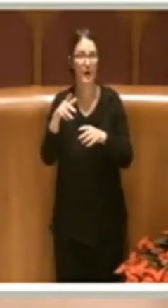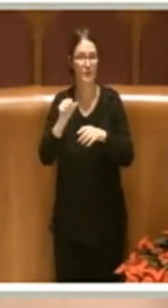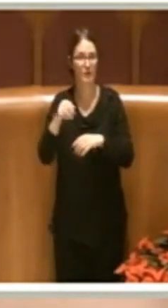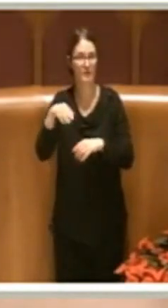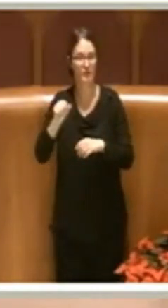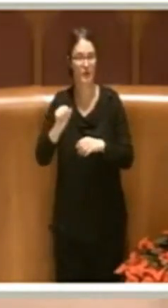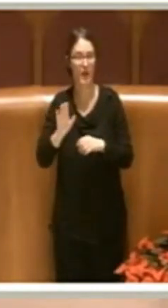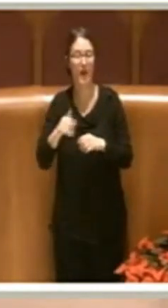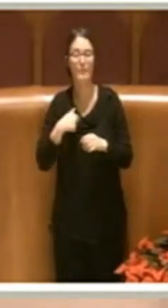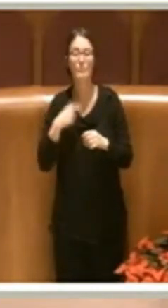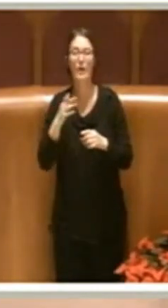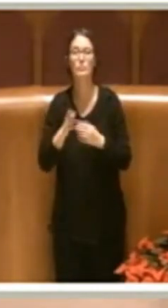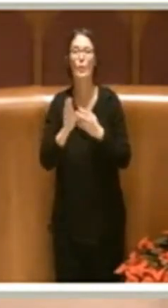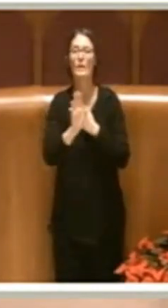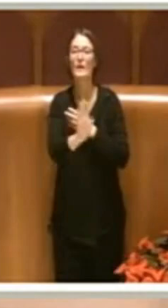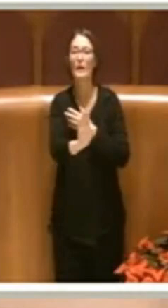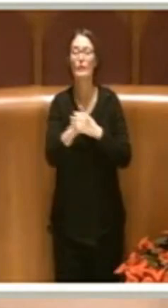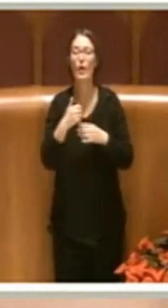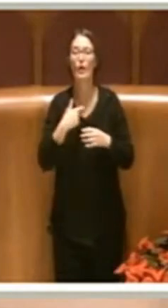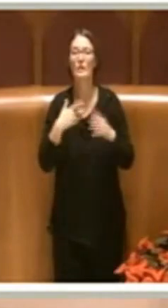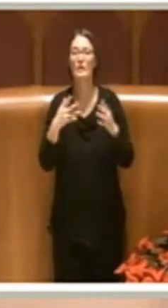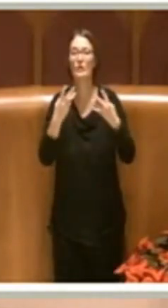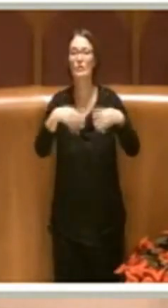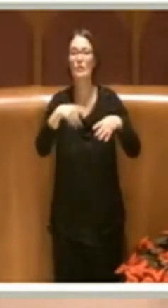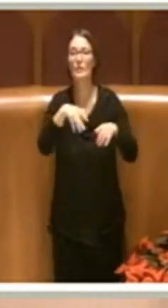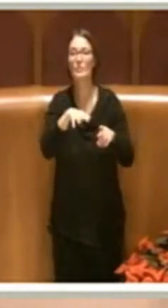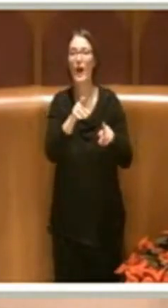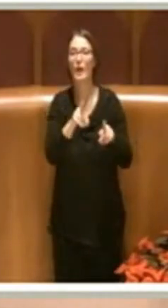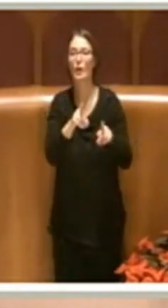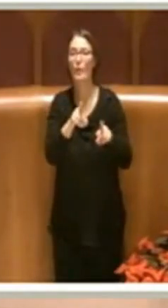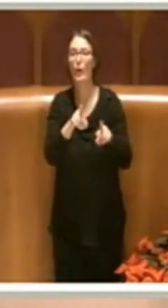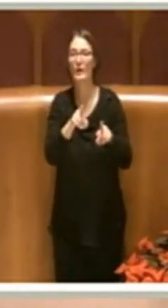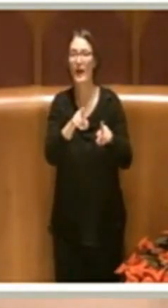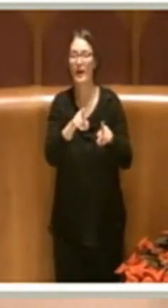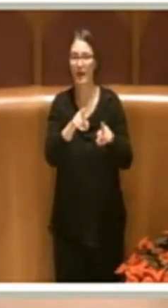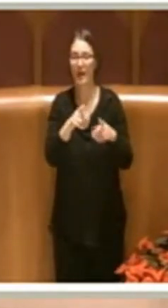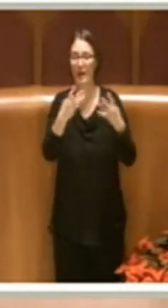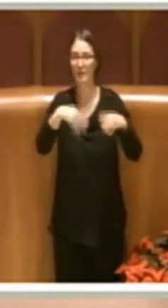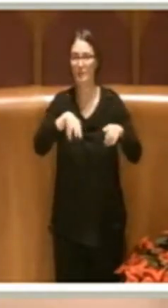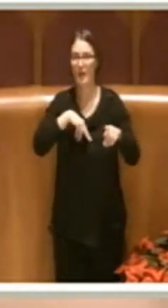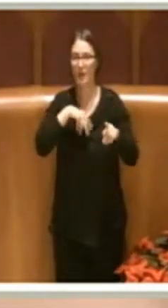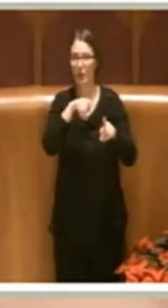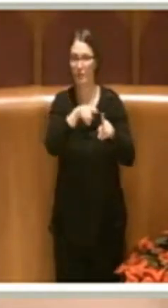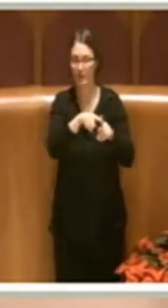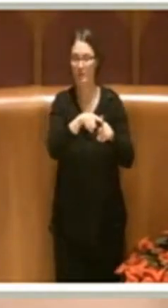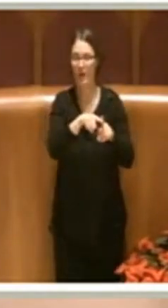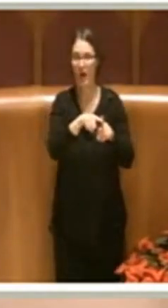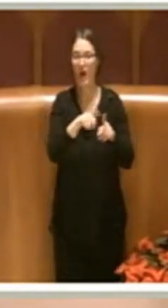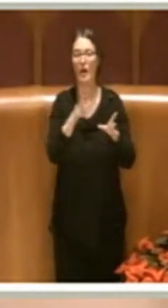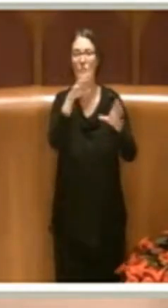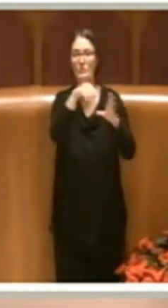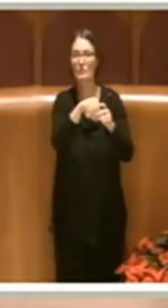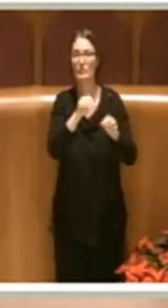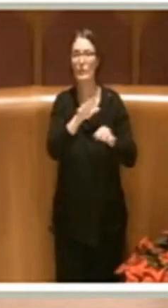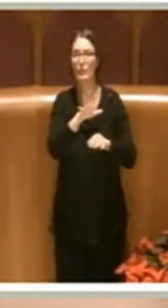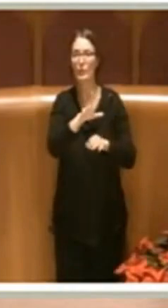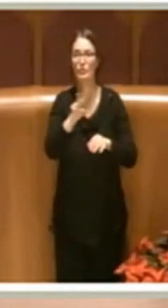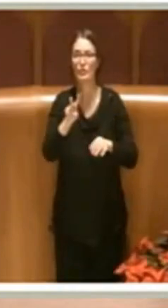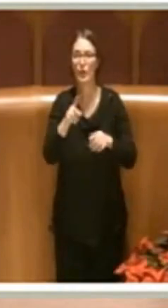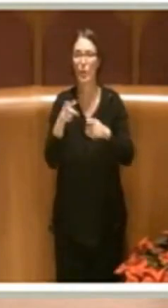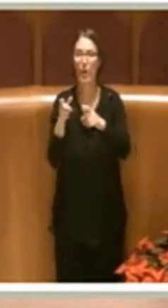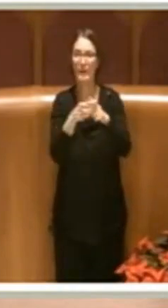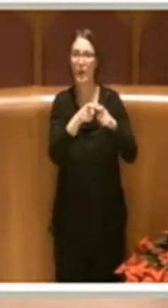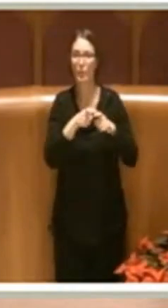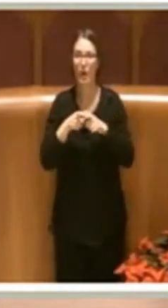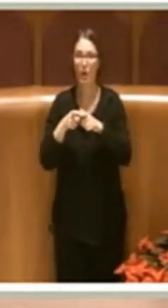c'è l'impianto di Porcarelli, un impianto privato dove vanno 52 comuni della città metropolitanea